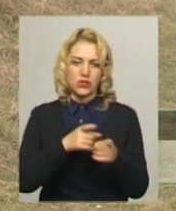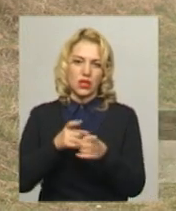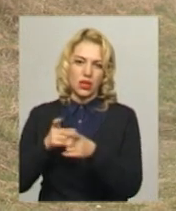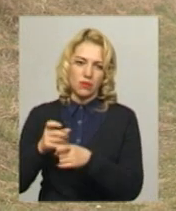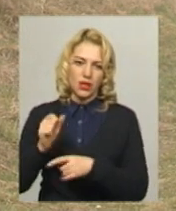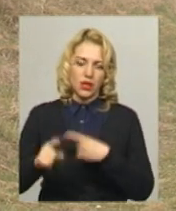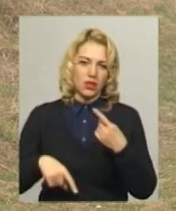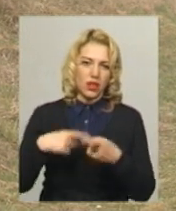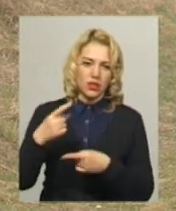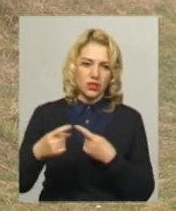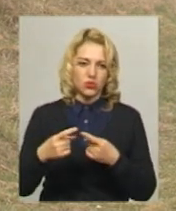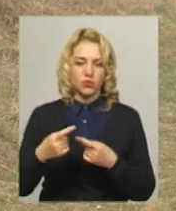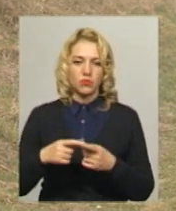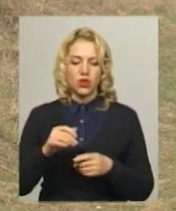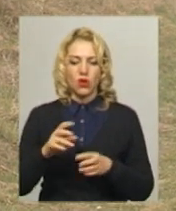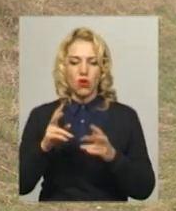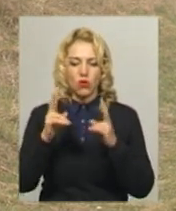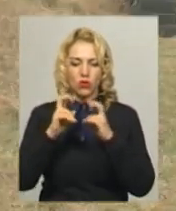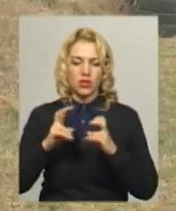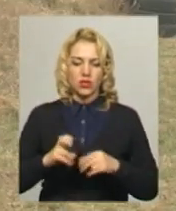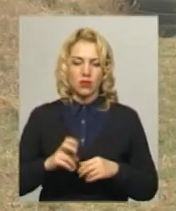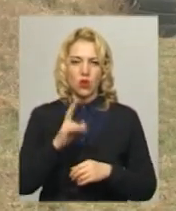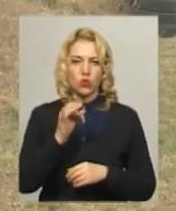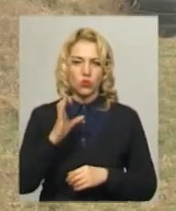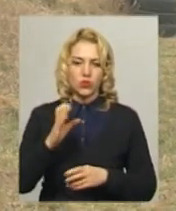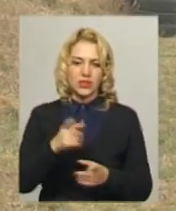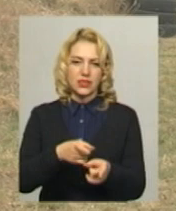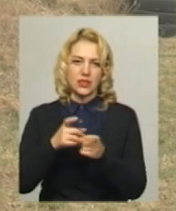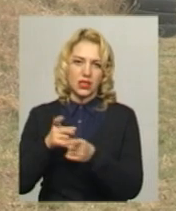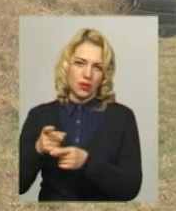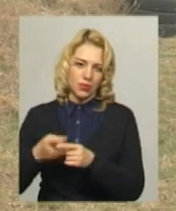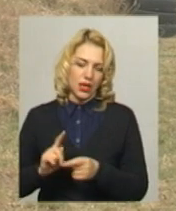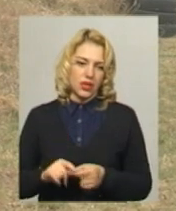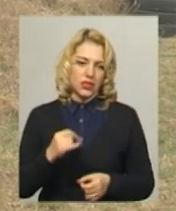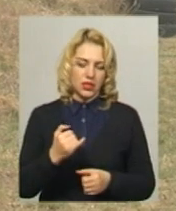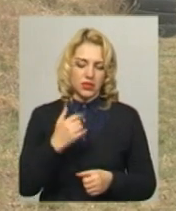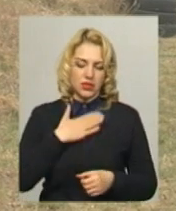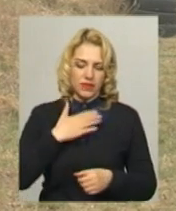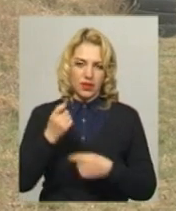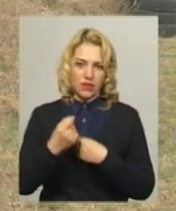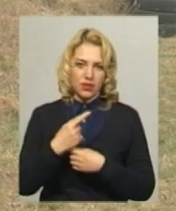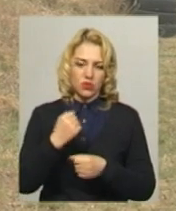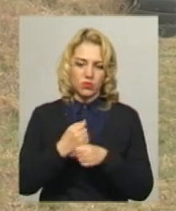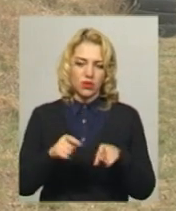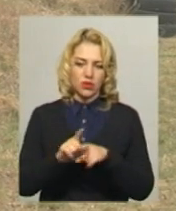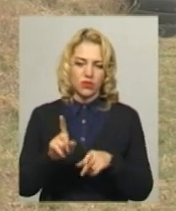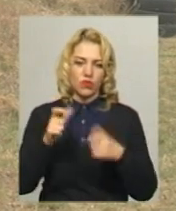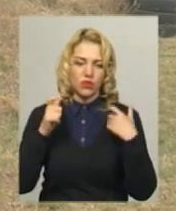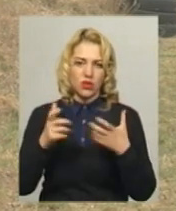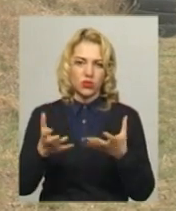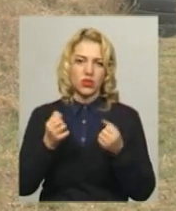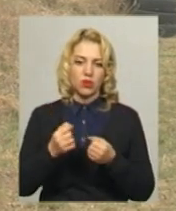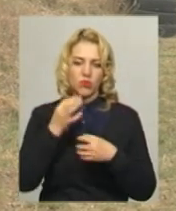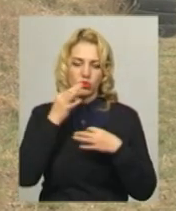наступний рік, розглядаємо курс стрільб. Наше завдання сьогодні зробити так, щоб офіцери отримали певний досвід роботи,